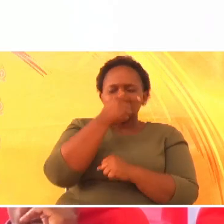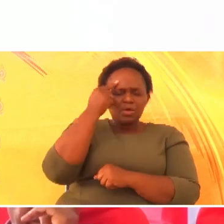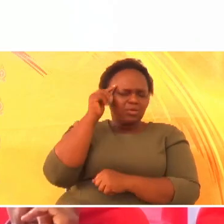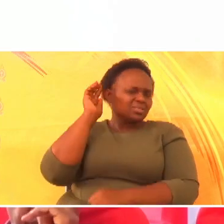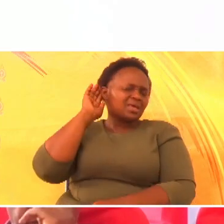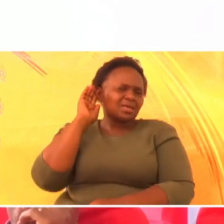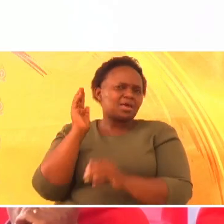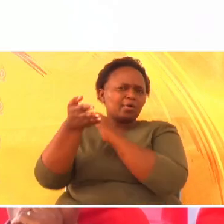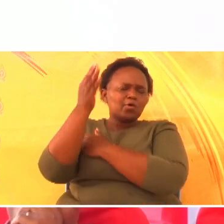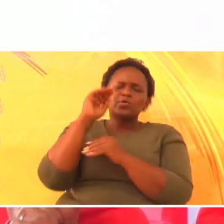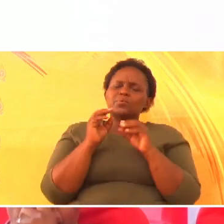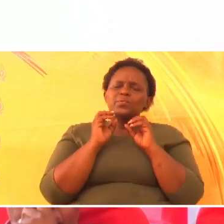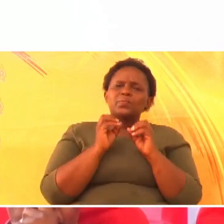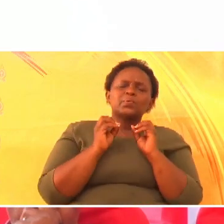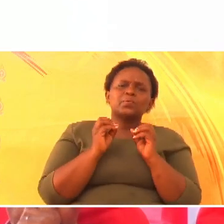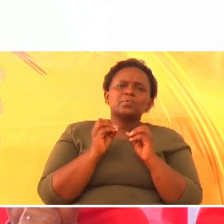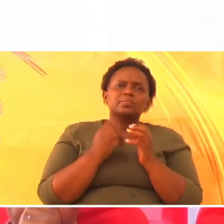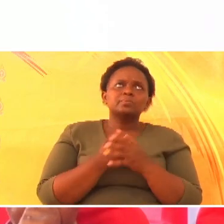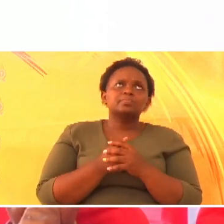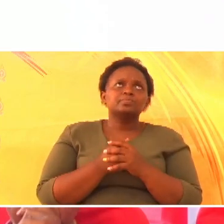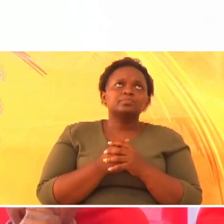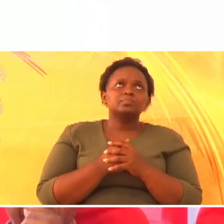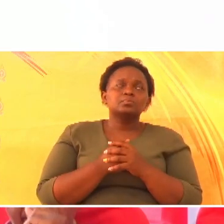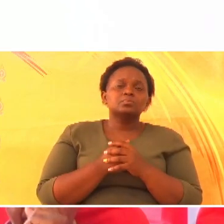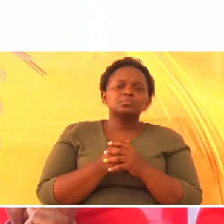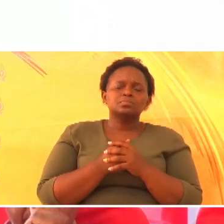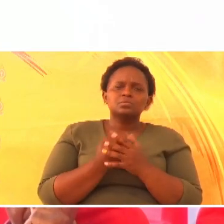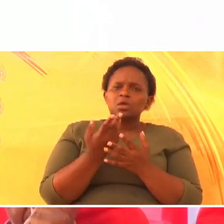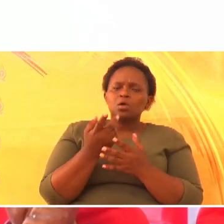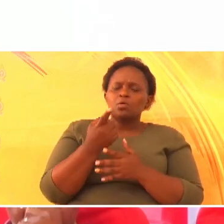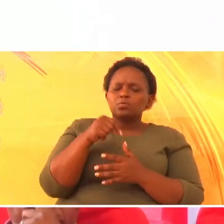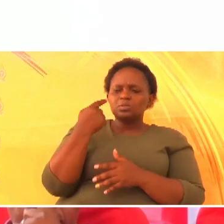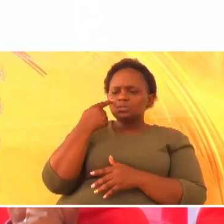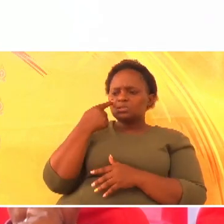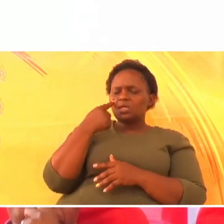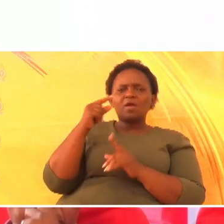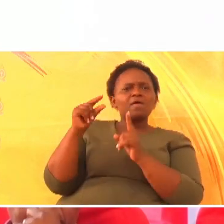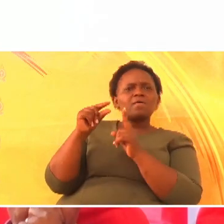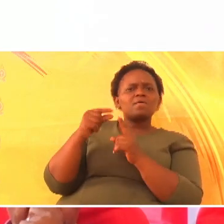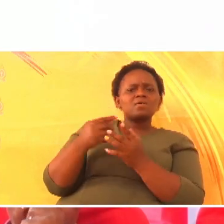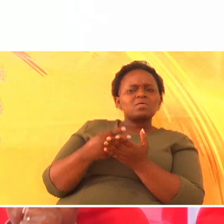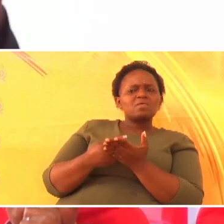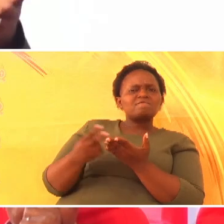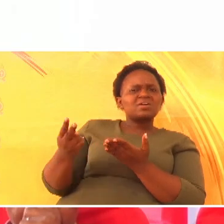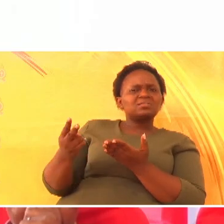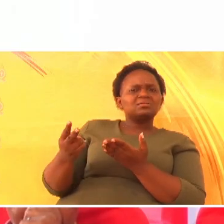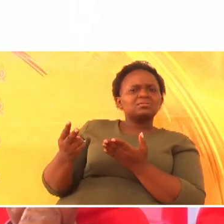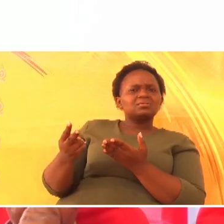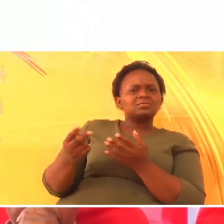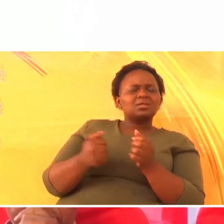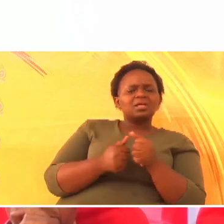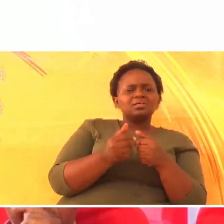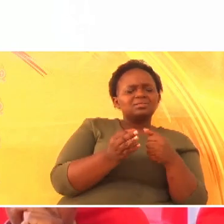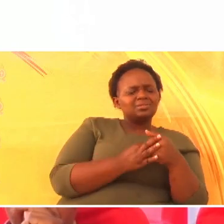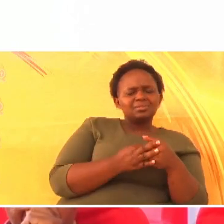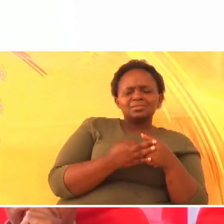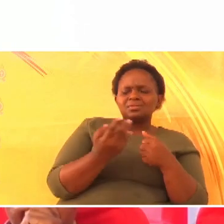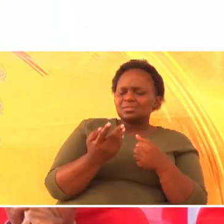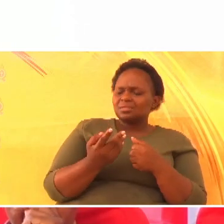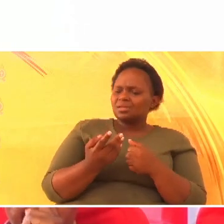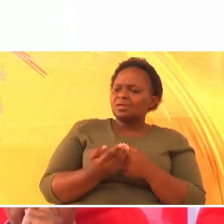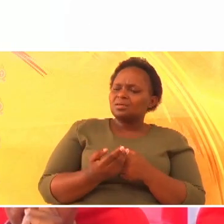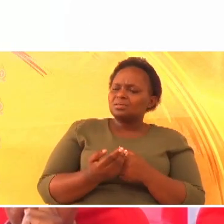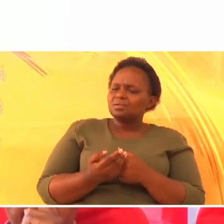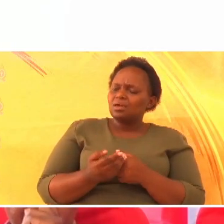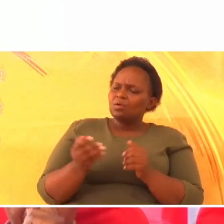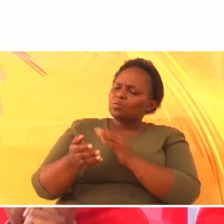yale walikuwa. Na mungu, ule mustari wa kuminanana, siya na wambia, joni, joni